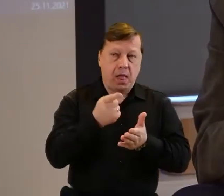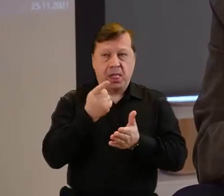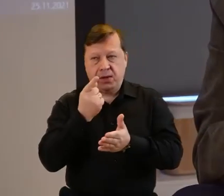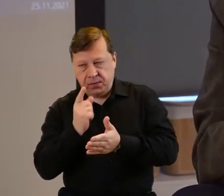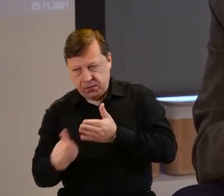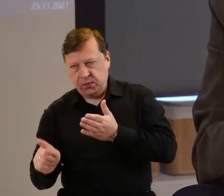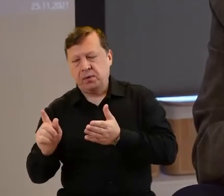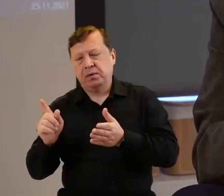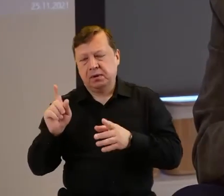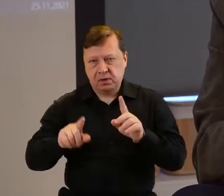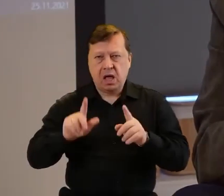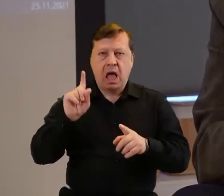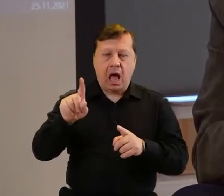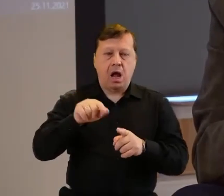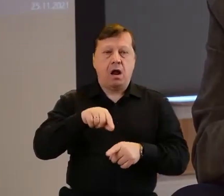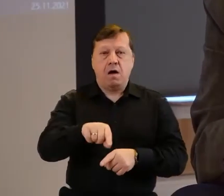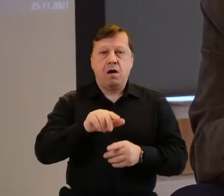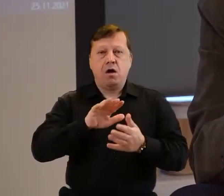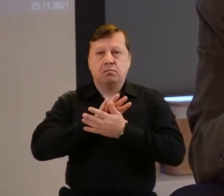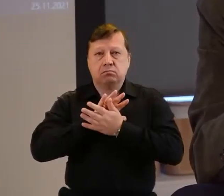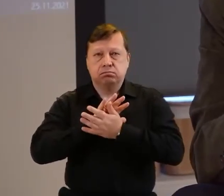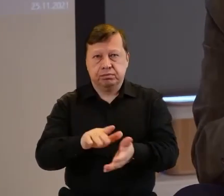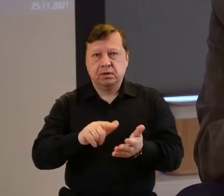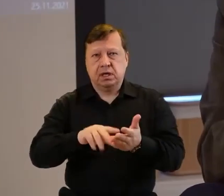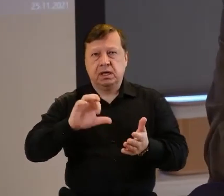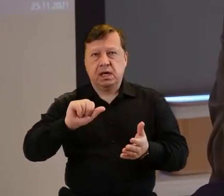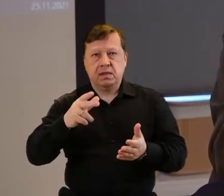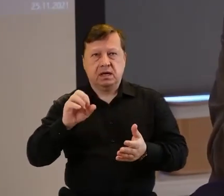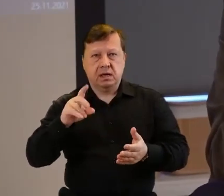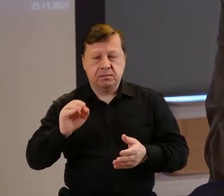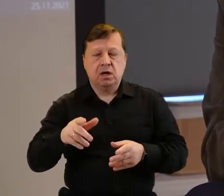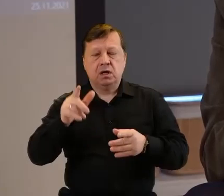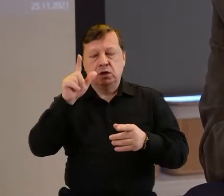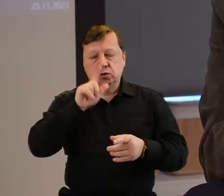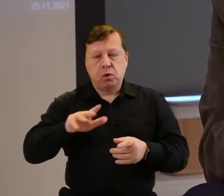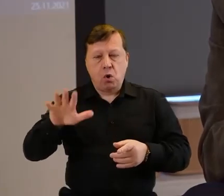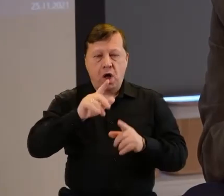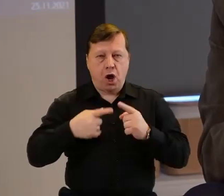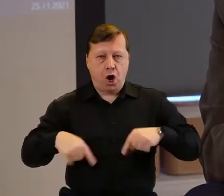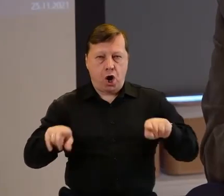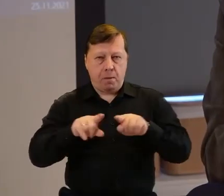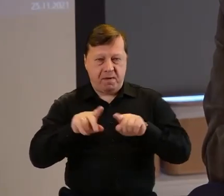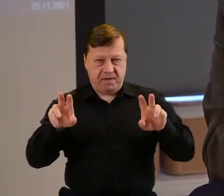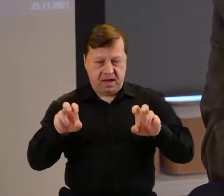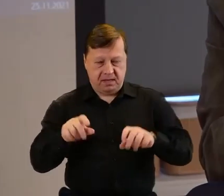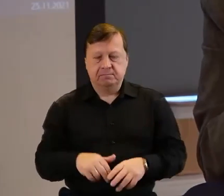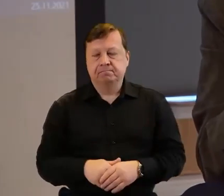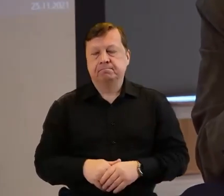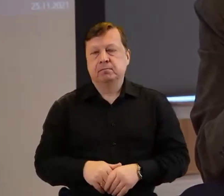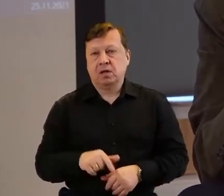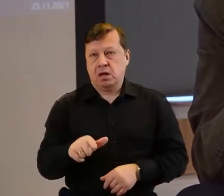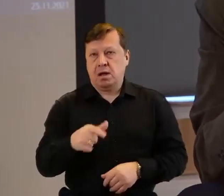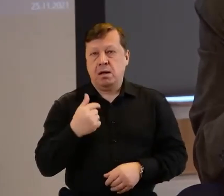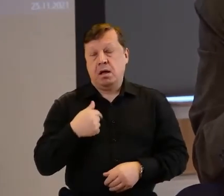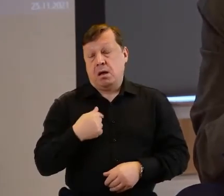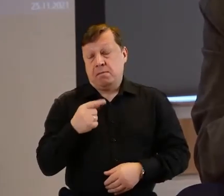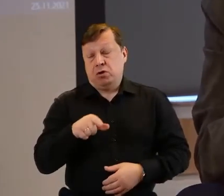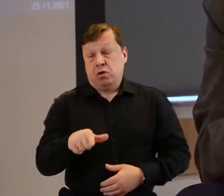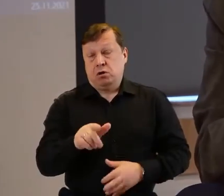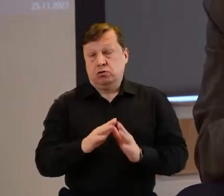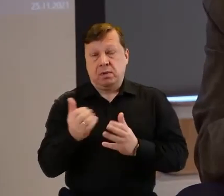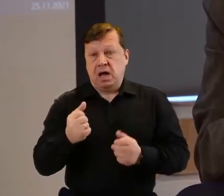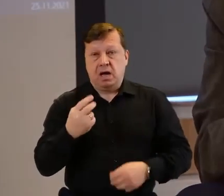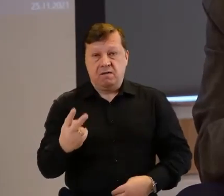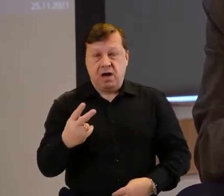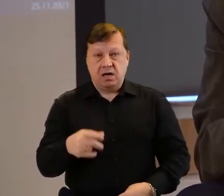Wydali taką książkę Jana Herbsa, oblicze społeczeństwa obywatelskiego, bardzo ważną moim zdaniem